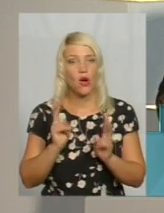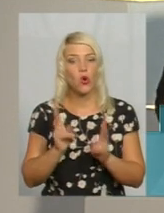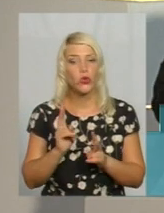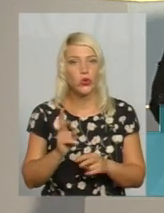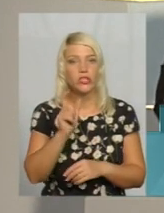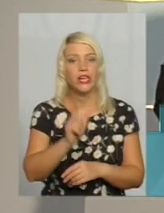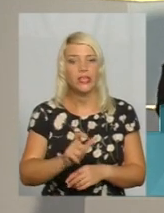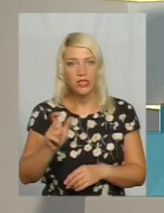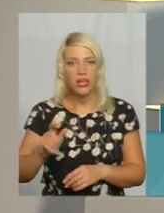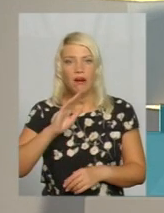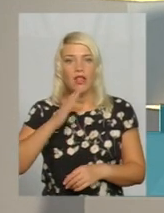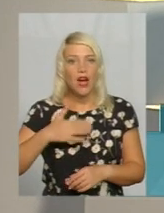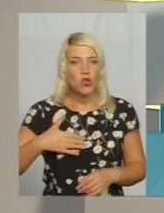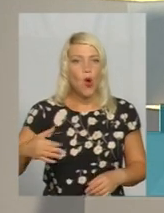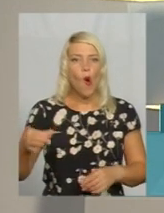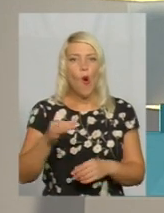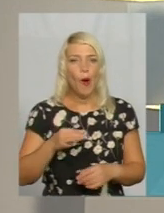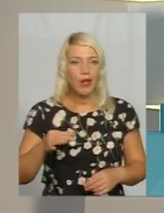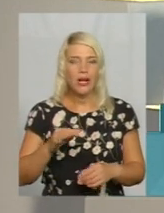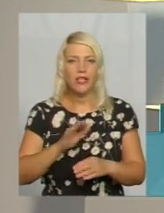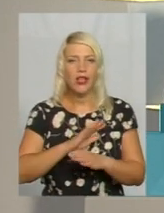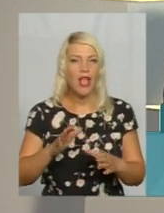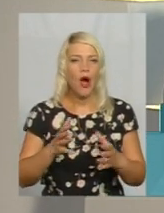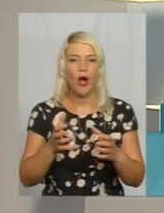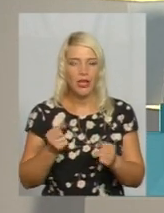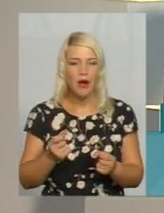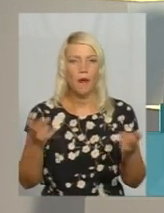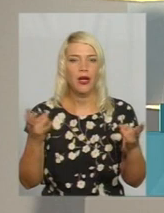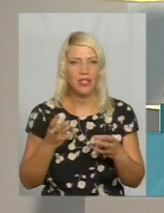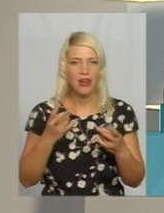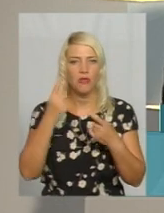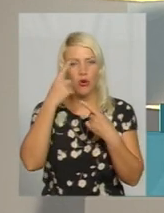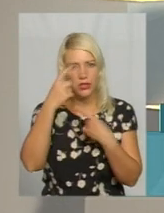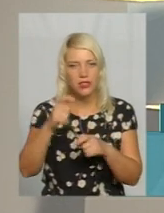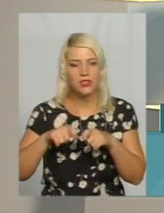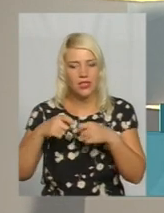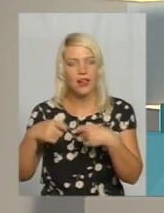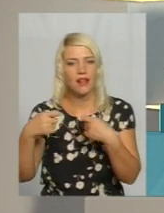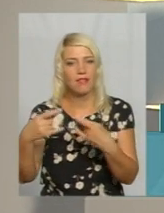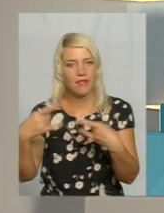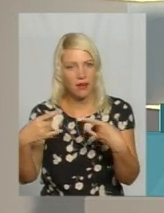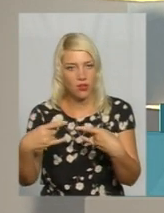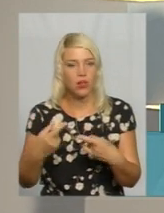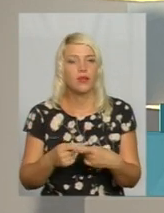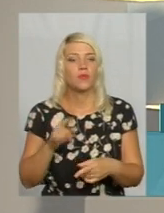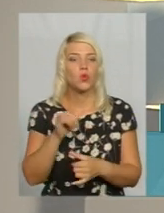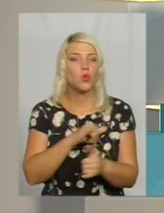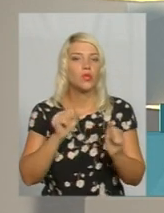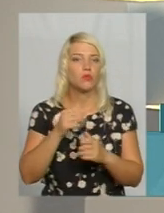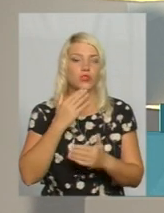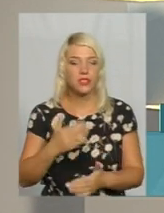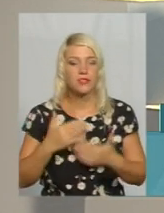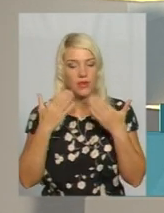жителів нашої області не отримає потрібного сигналу, так, куди вони можуть звернутися, аби